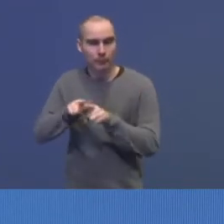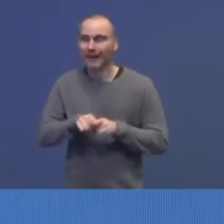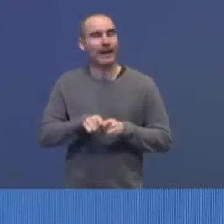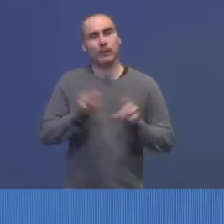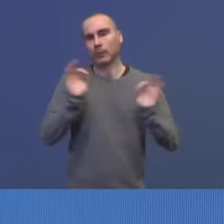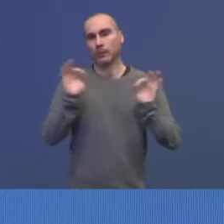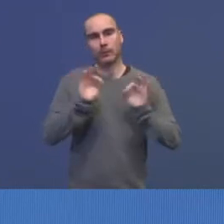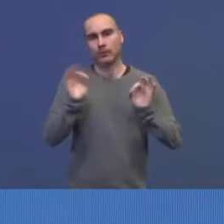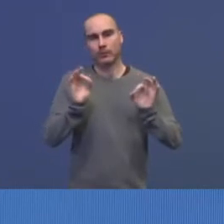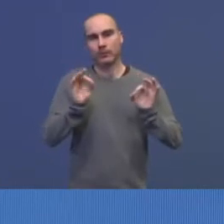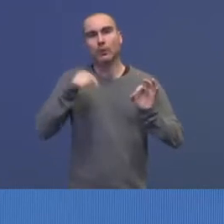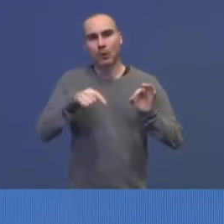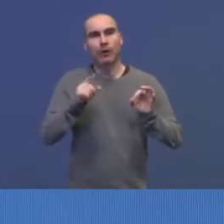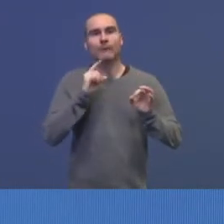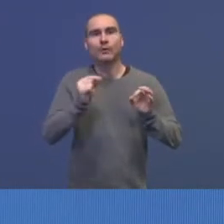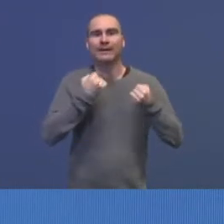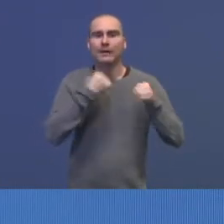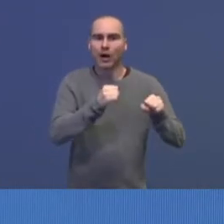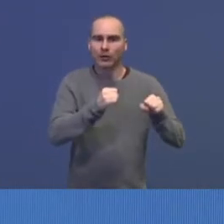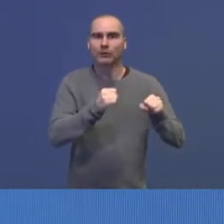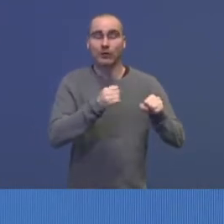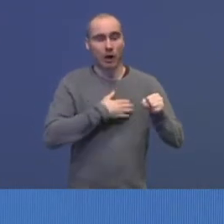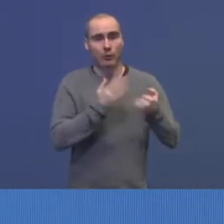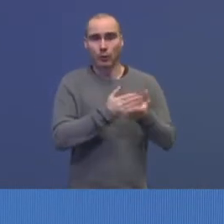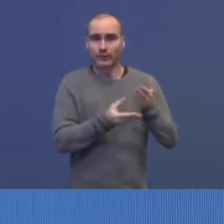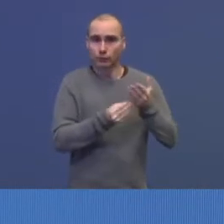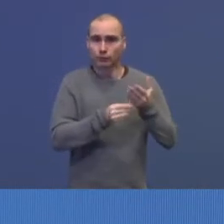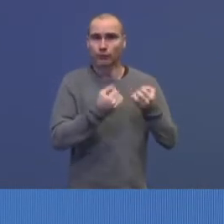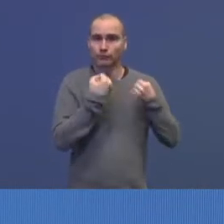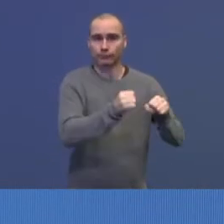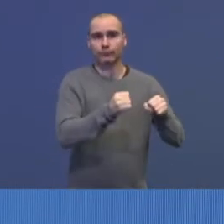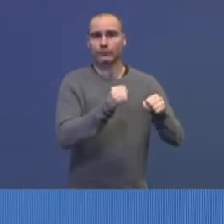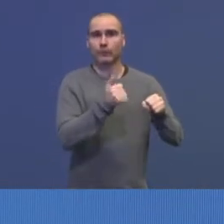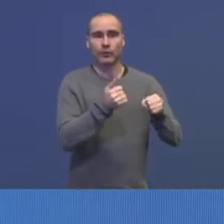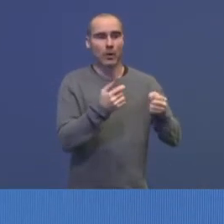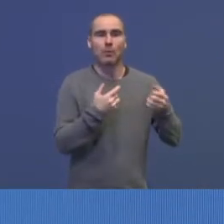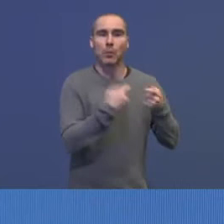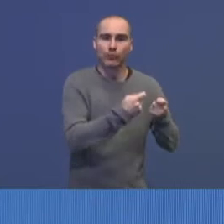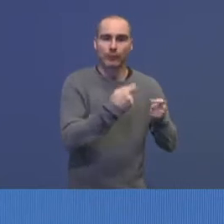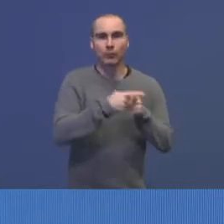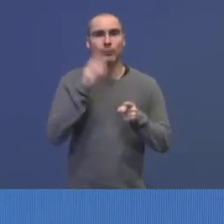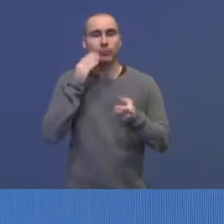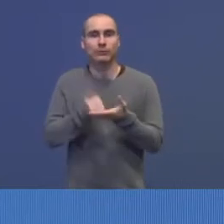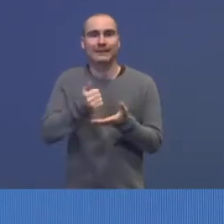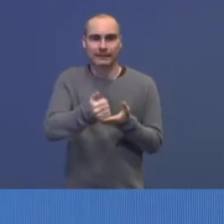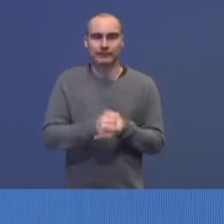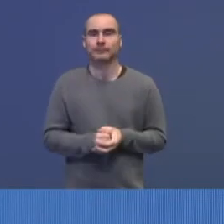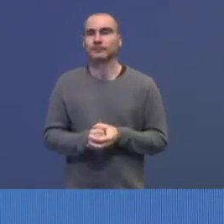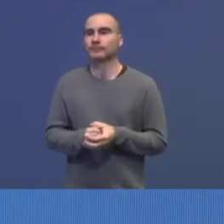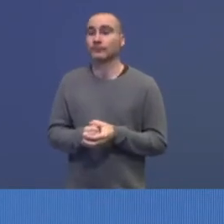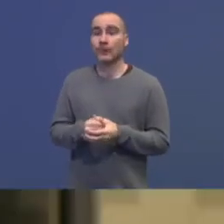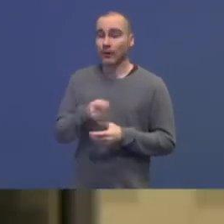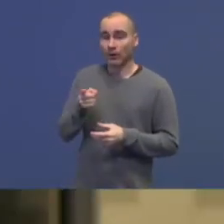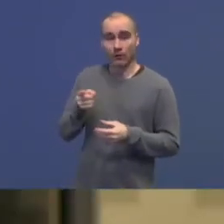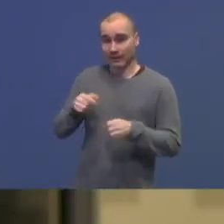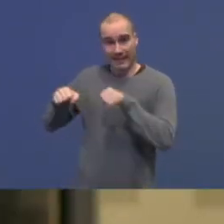at vi kommer fort i gang, og har de ressursene som skal til for at vi får både mottak og bosetting. Er det enighet om dette i regjeringen, at